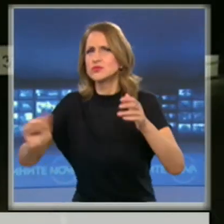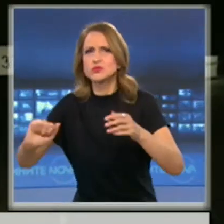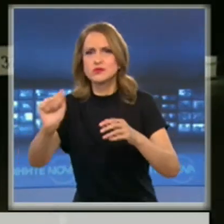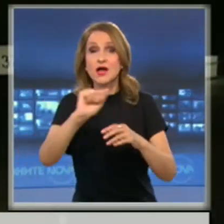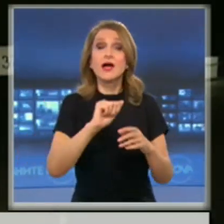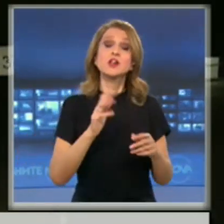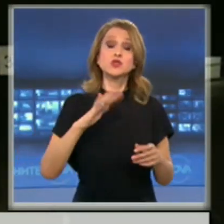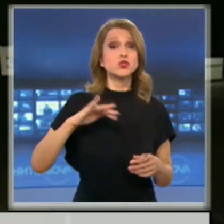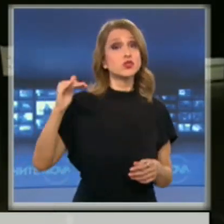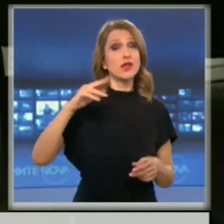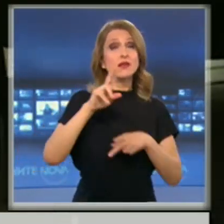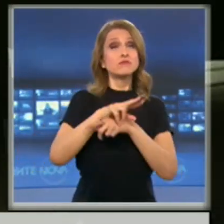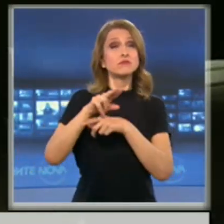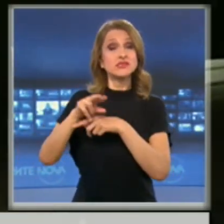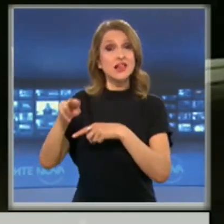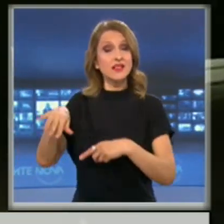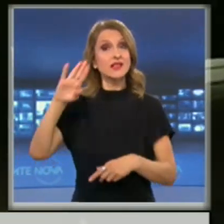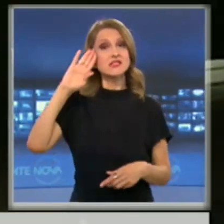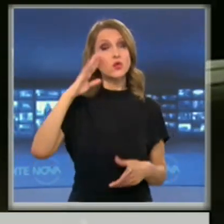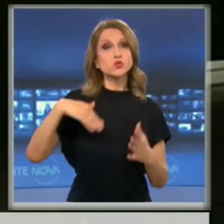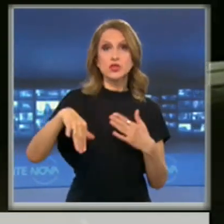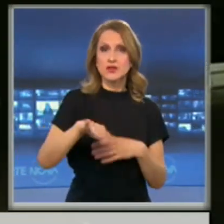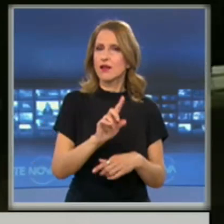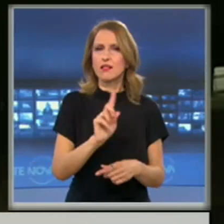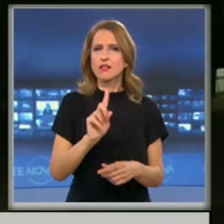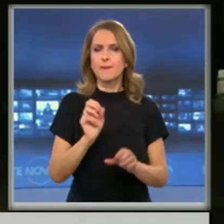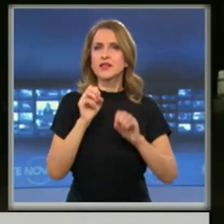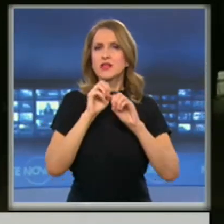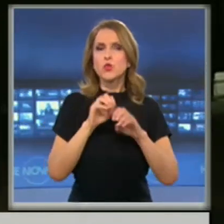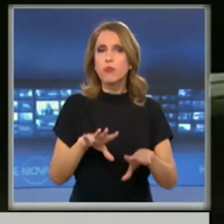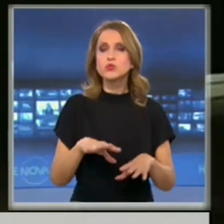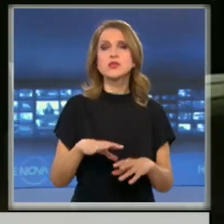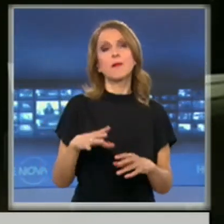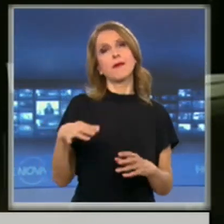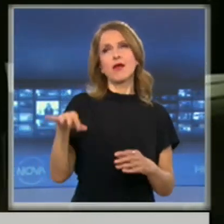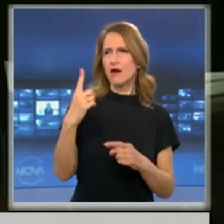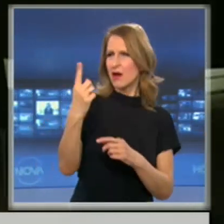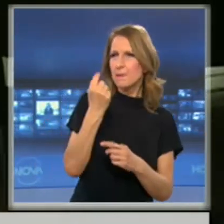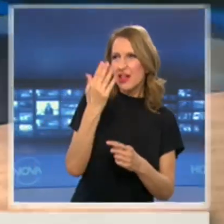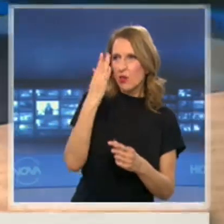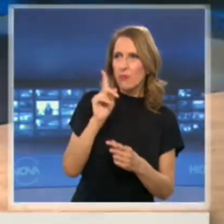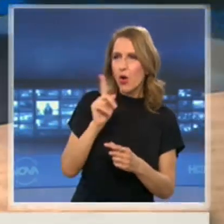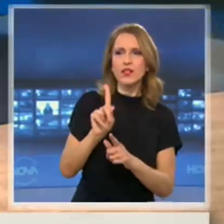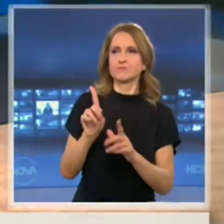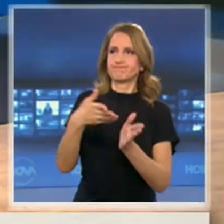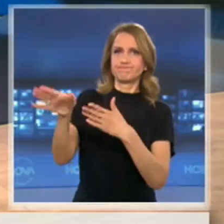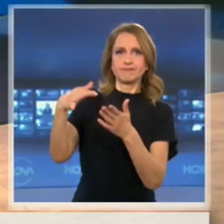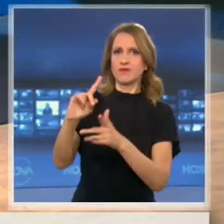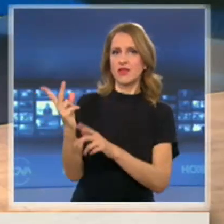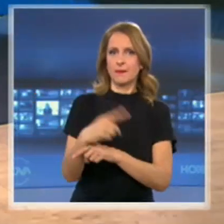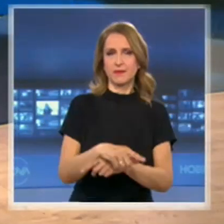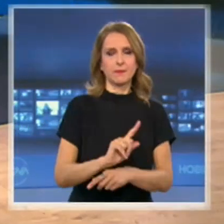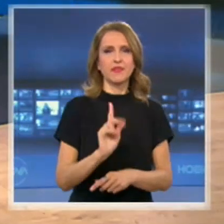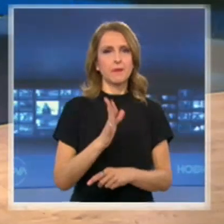следят служители тук в театъра, като няма да бъдат допускани хора с грипоподобни симптоми. Марияна Турманова за